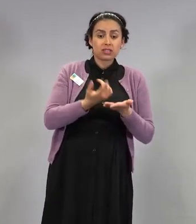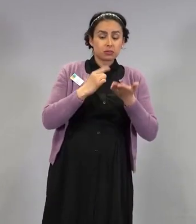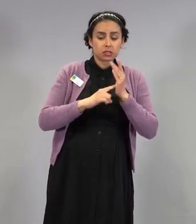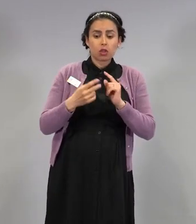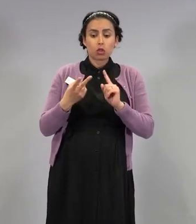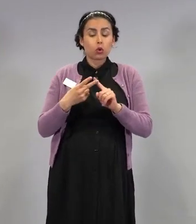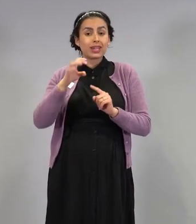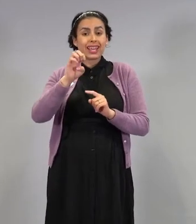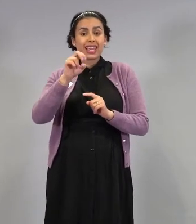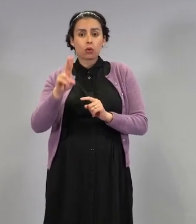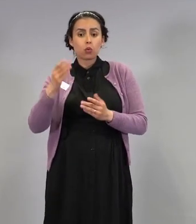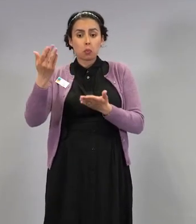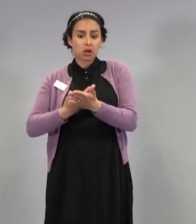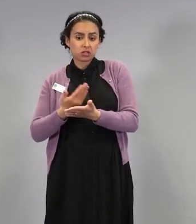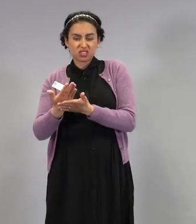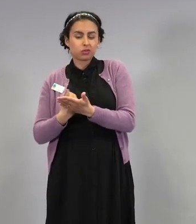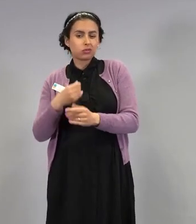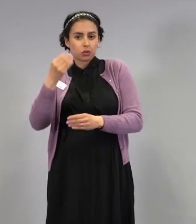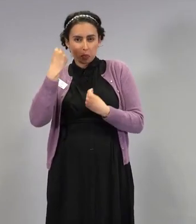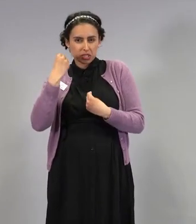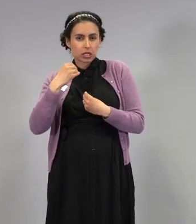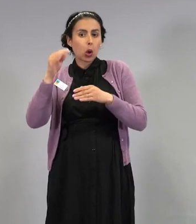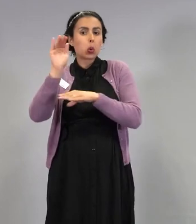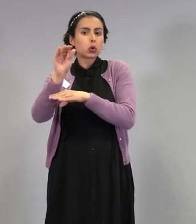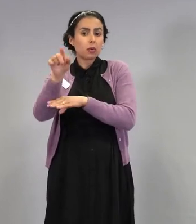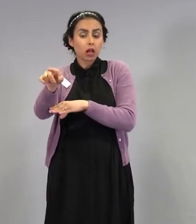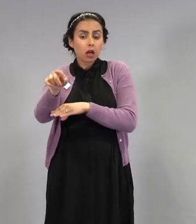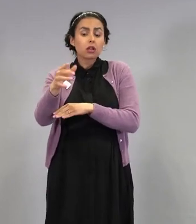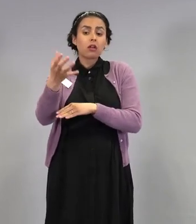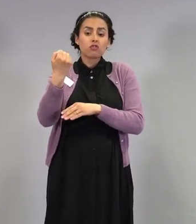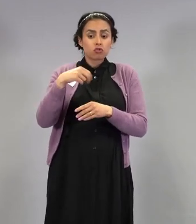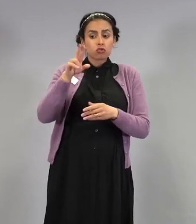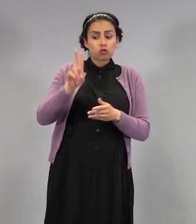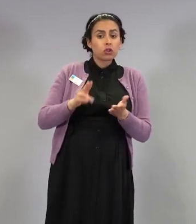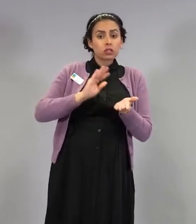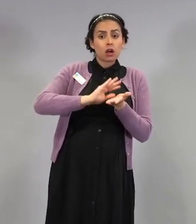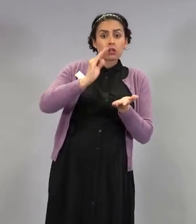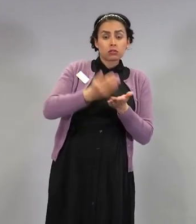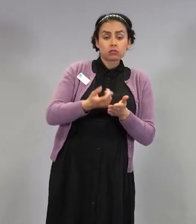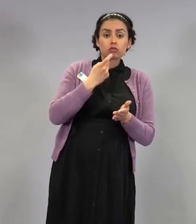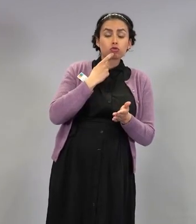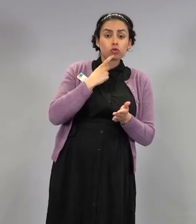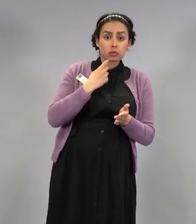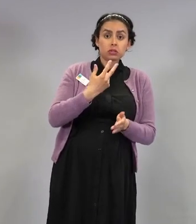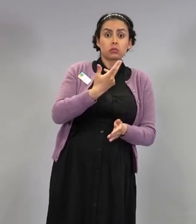vuoksi, niin voiko sen kakkosannoksen saada sitten Suomessa tai toisinpäin?